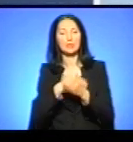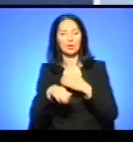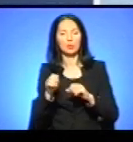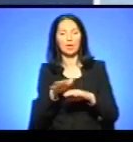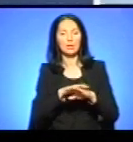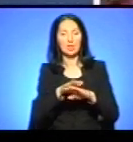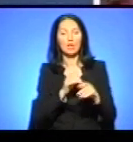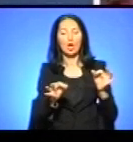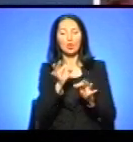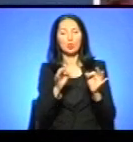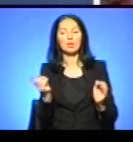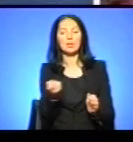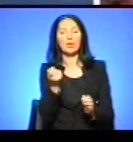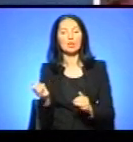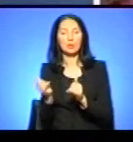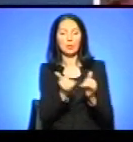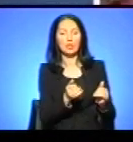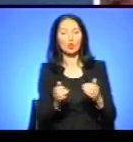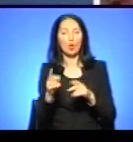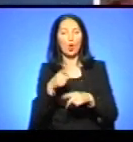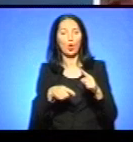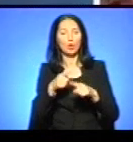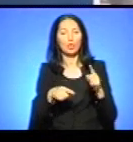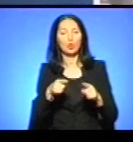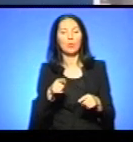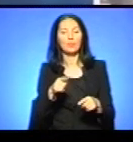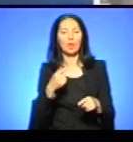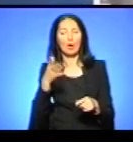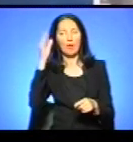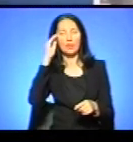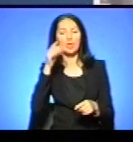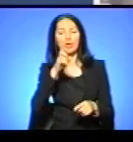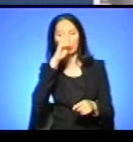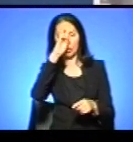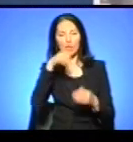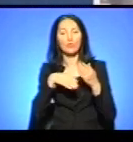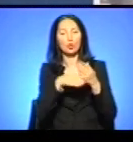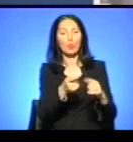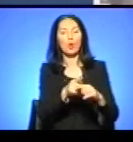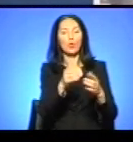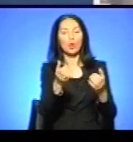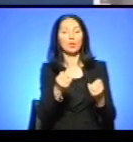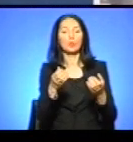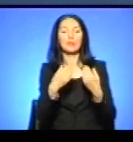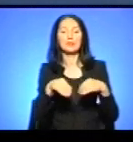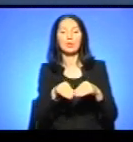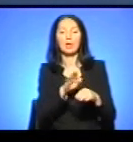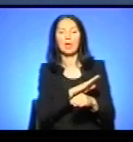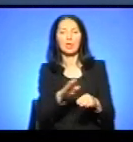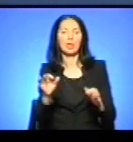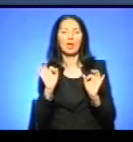малозабезпеченою родиною Гуйван із села Костільне, бо вважає державну допомогу, яку отримувала сім'я, неправомірною.